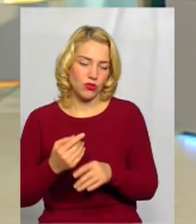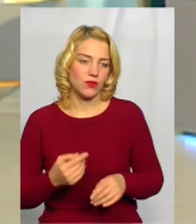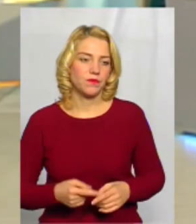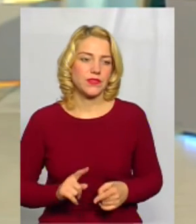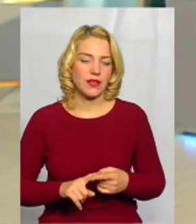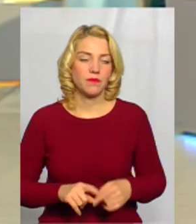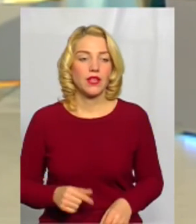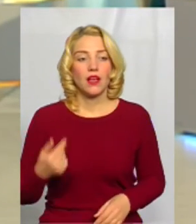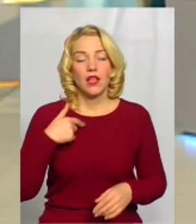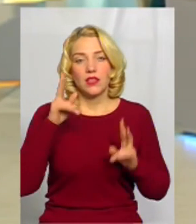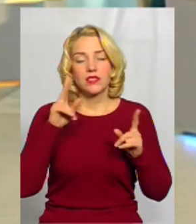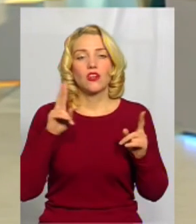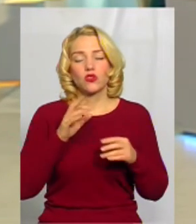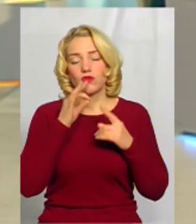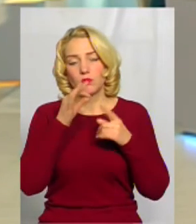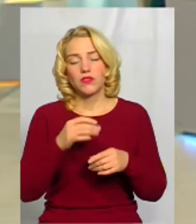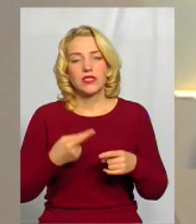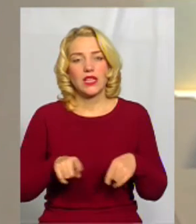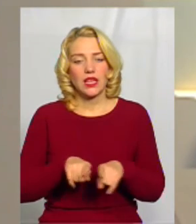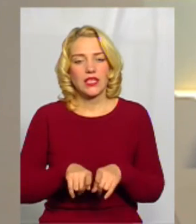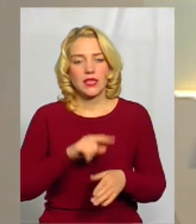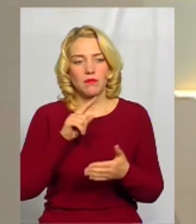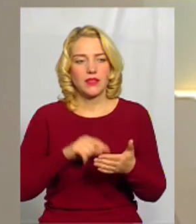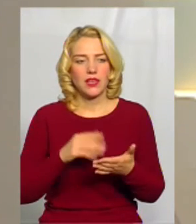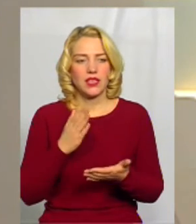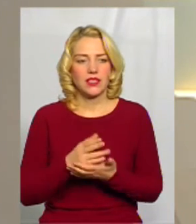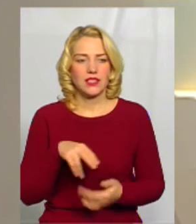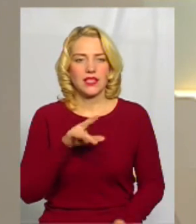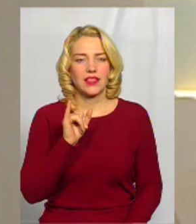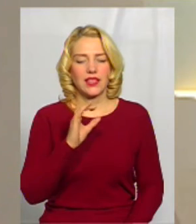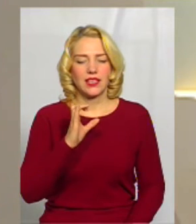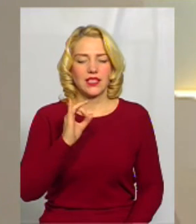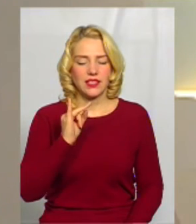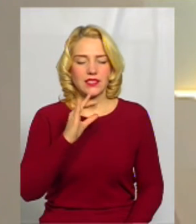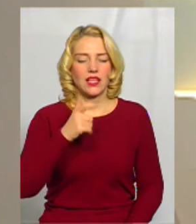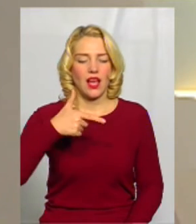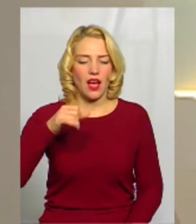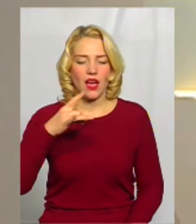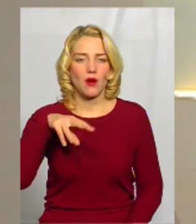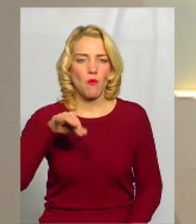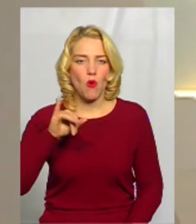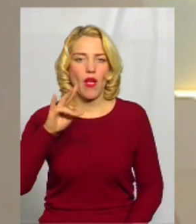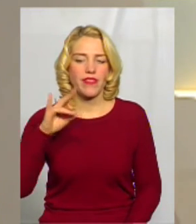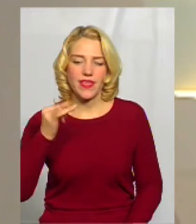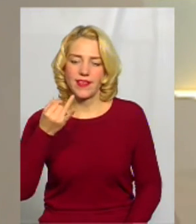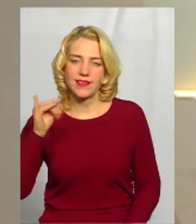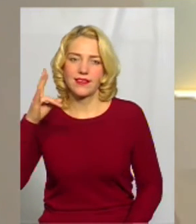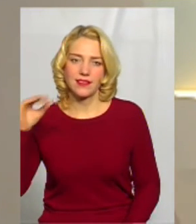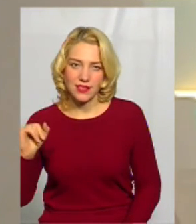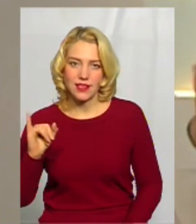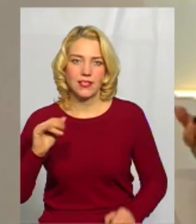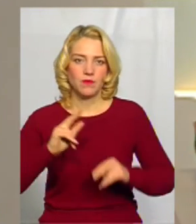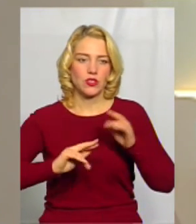Не знаю, хто з вас відповість на це запитання, а от таке є поняття дезгармонійні будівлі та споруди. Це те, що